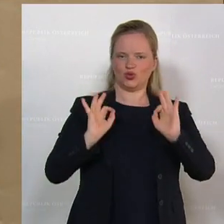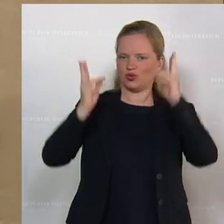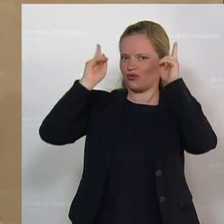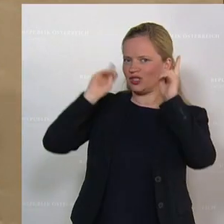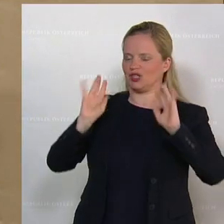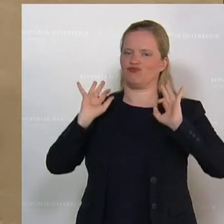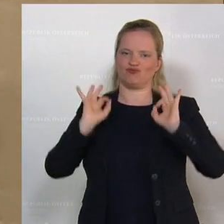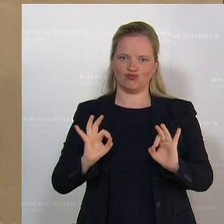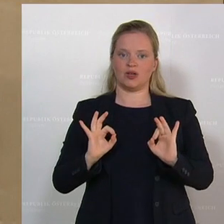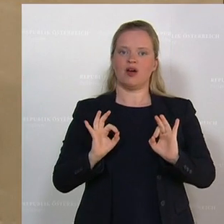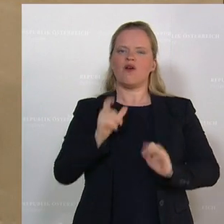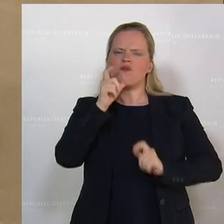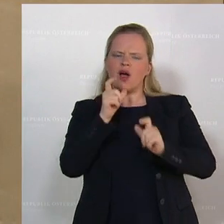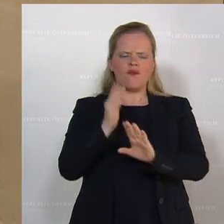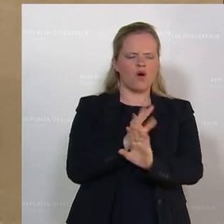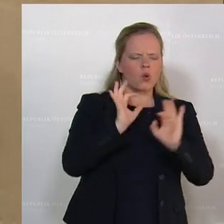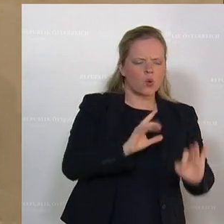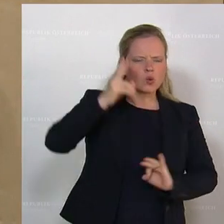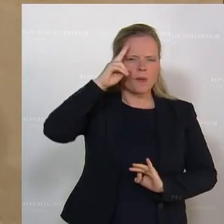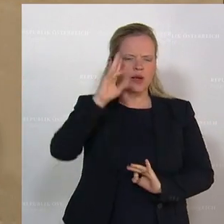ausgesuchten, vorbereiteten Wörtern,